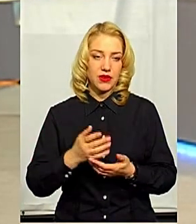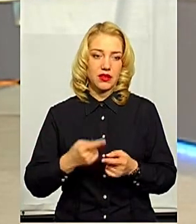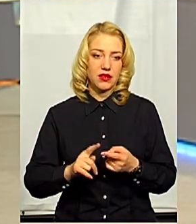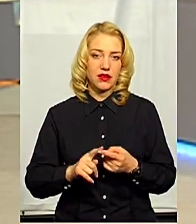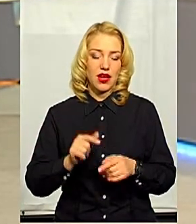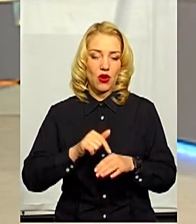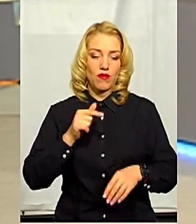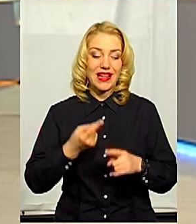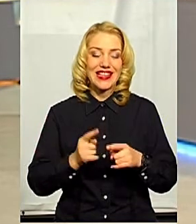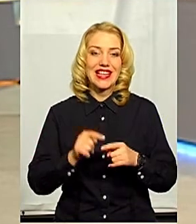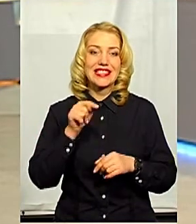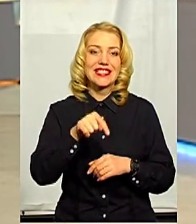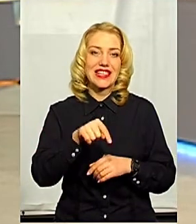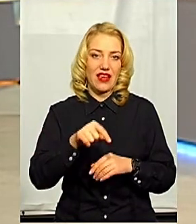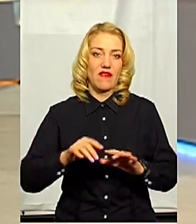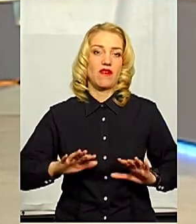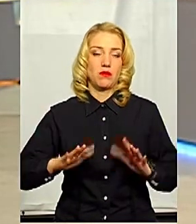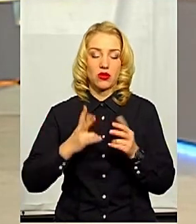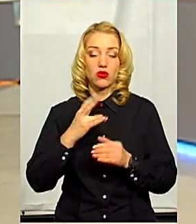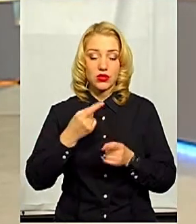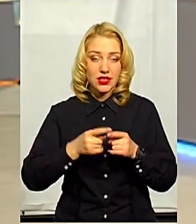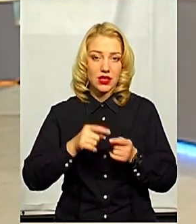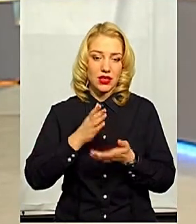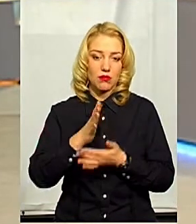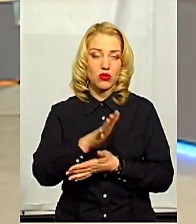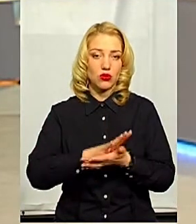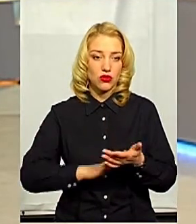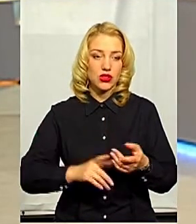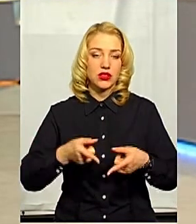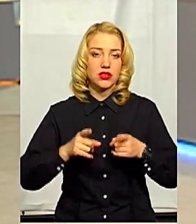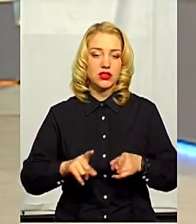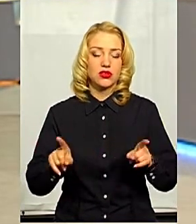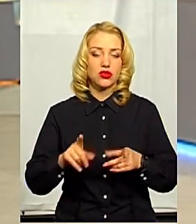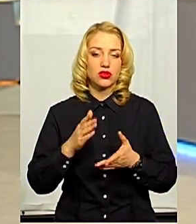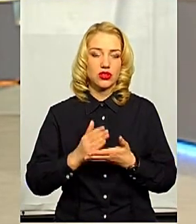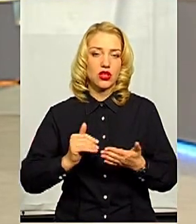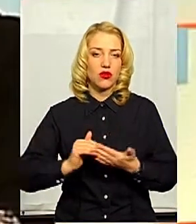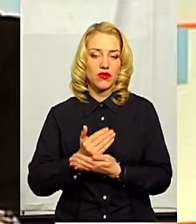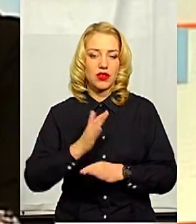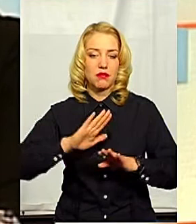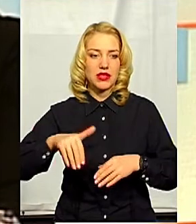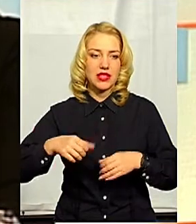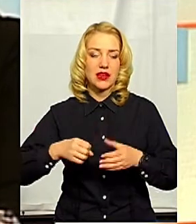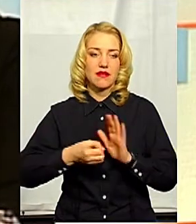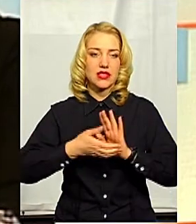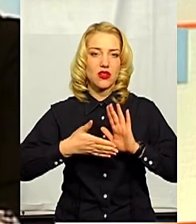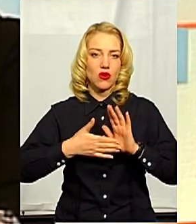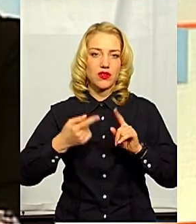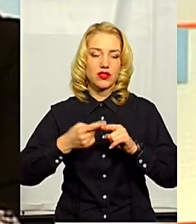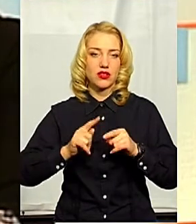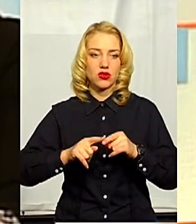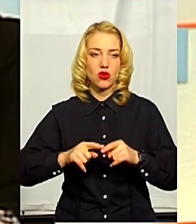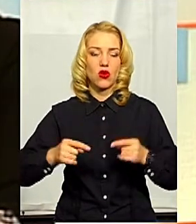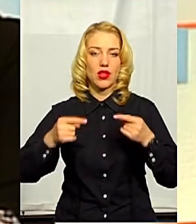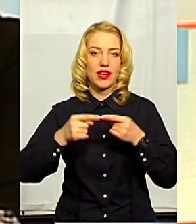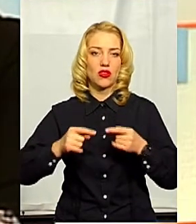на цей конкретний випадок, але фактично впродовження і дійсно те, що є новим після встановлення даного конкретного